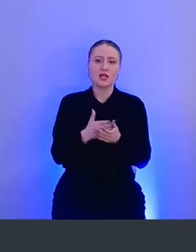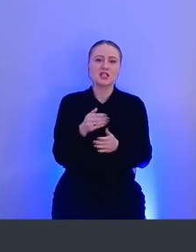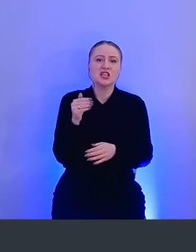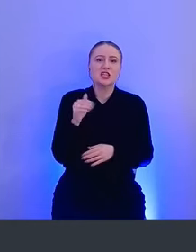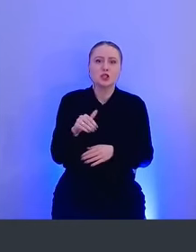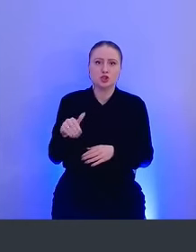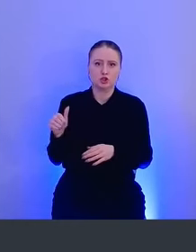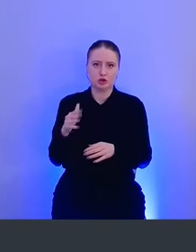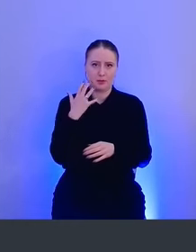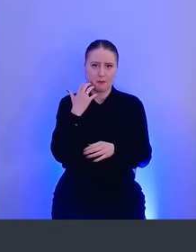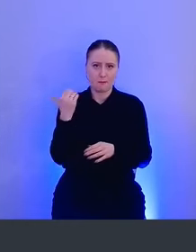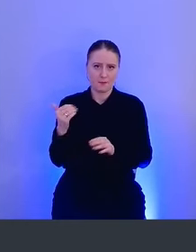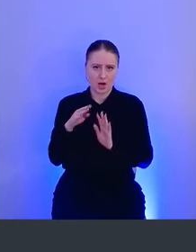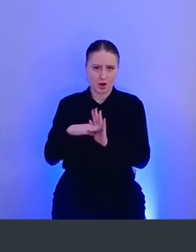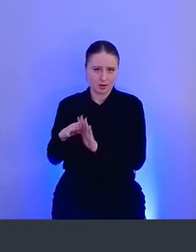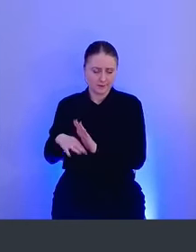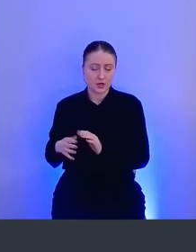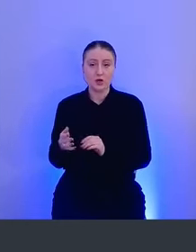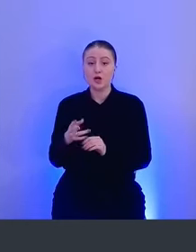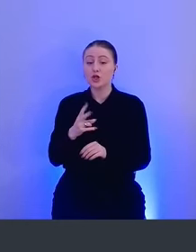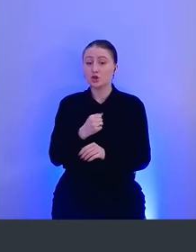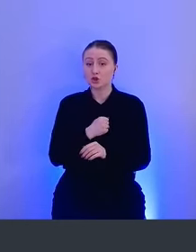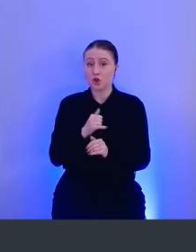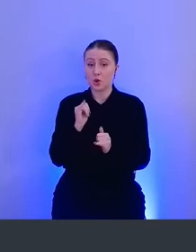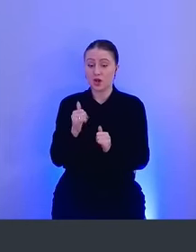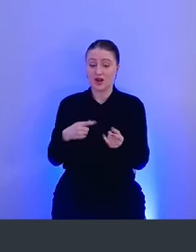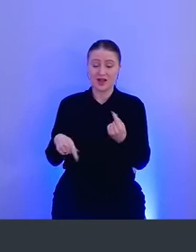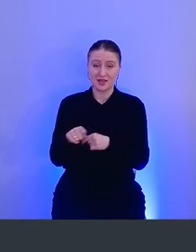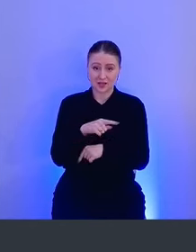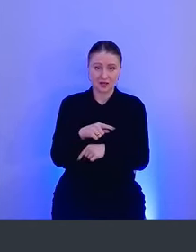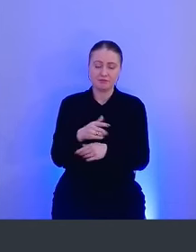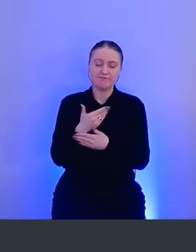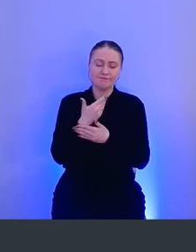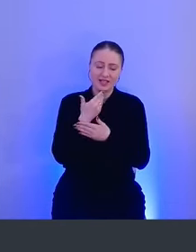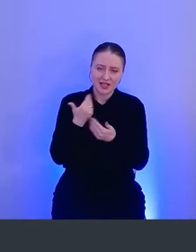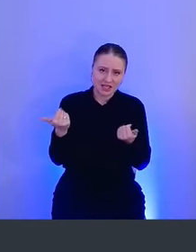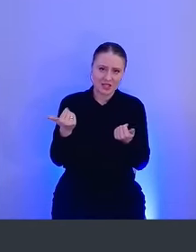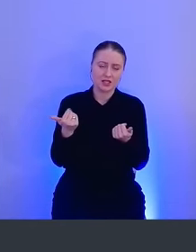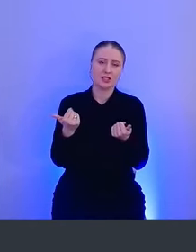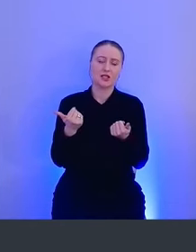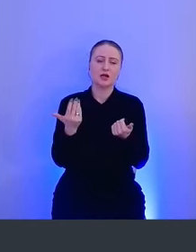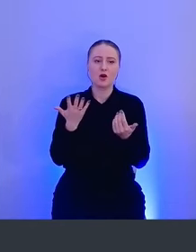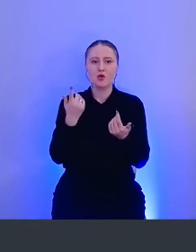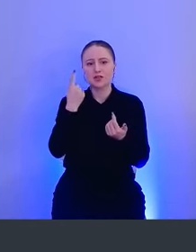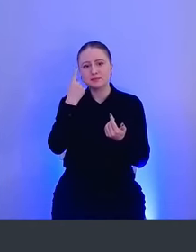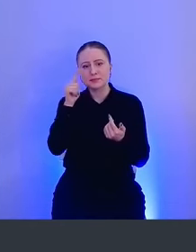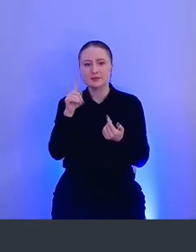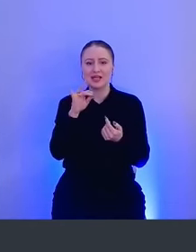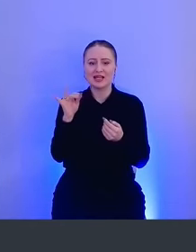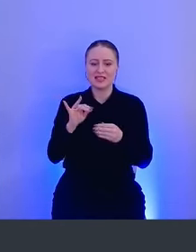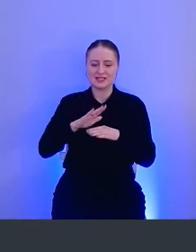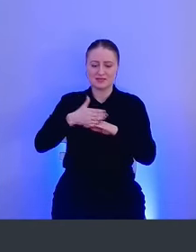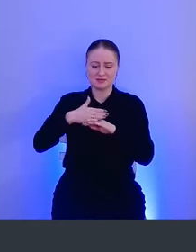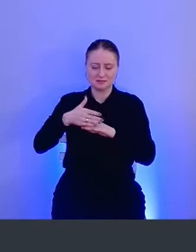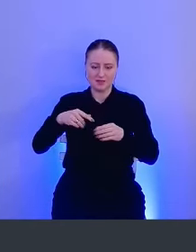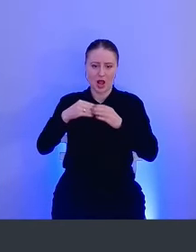К сожалению, для большинства из них, если не сказать для всех, не существует какого-то решения из коробки, то